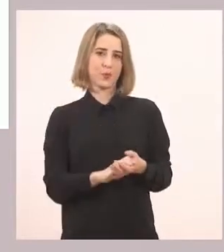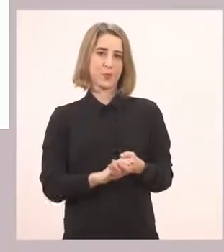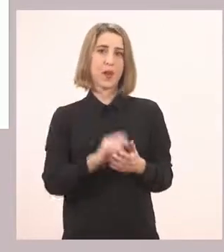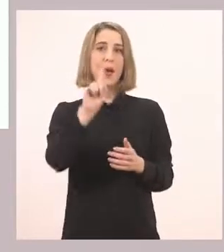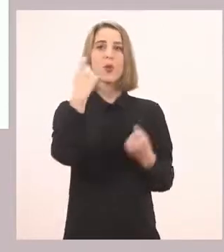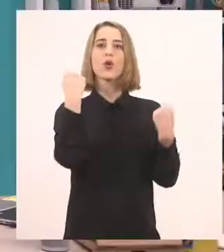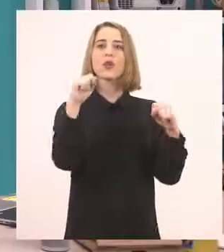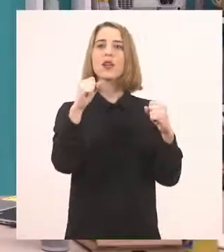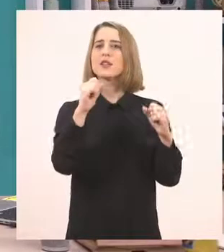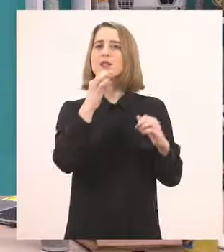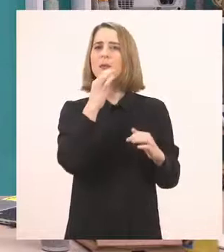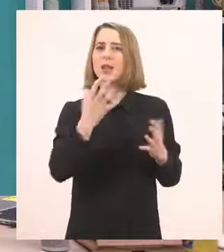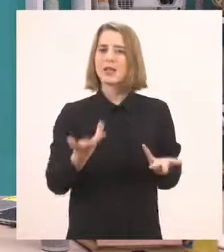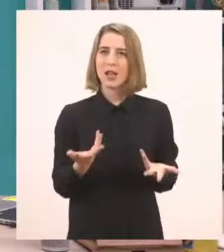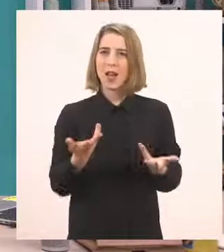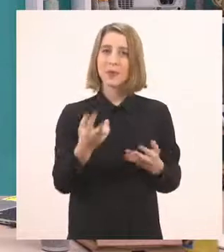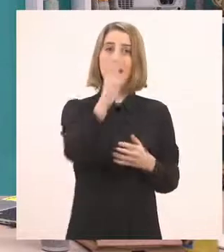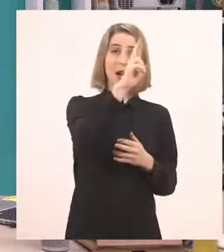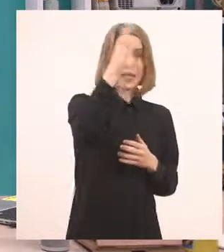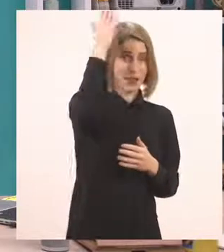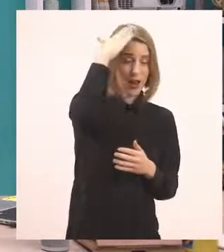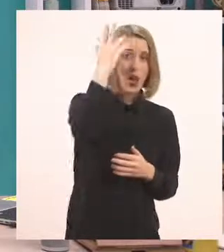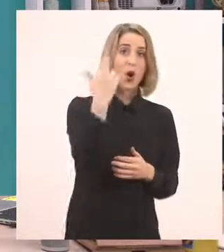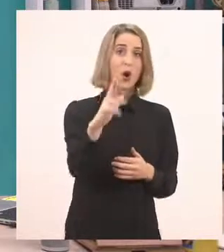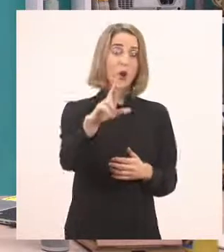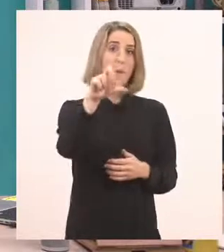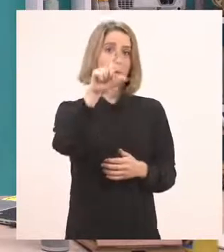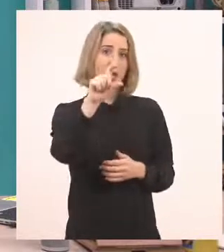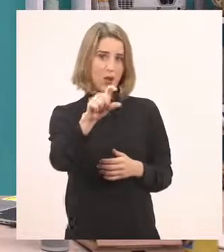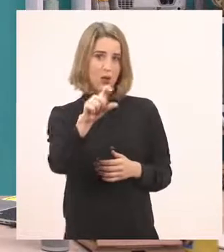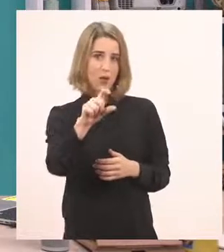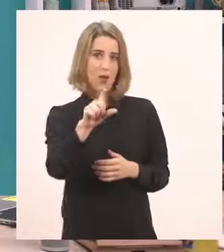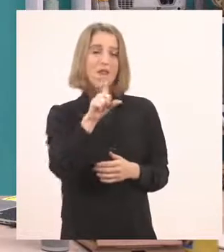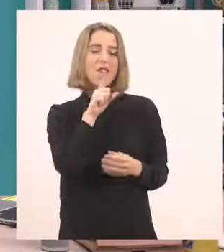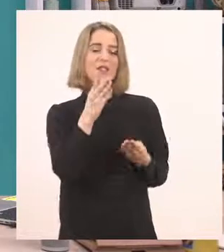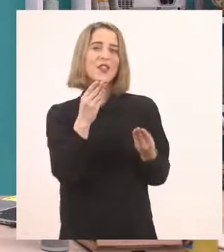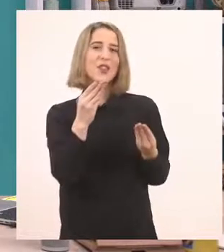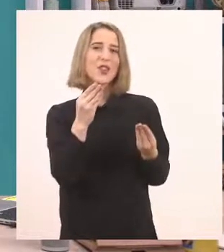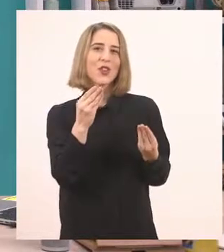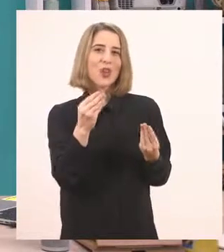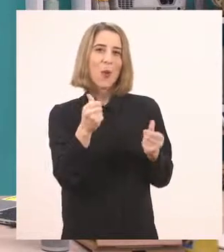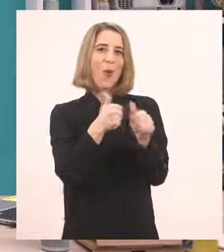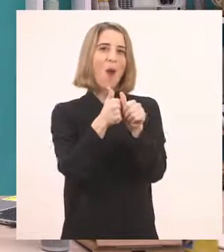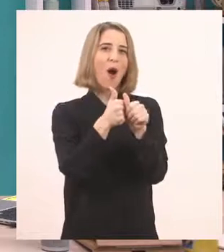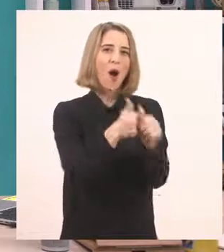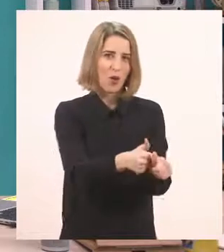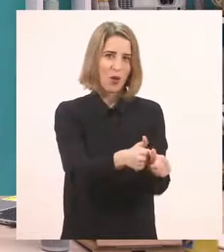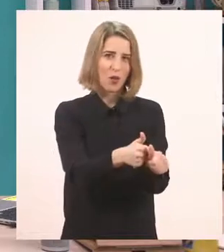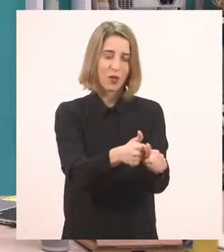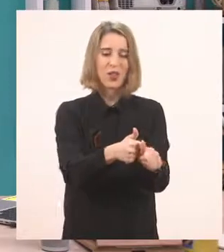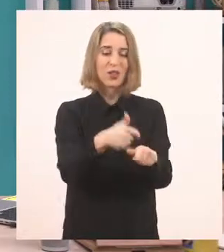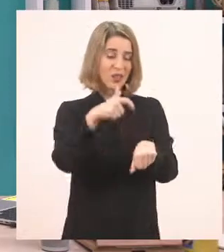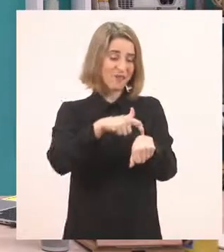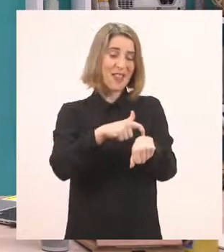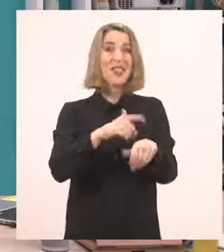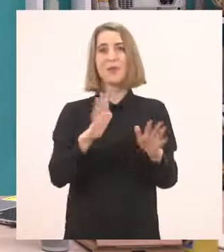άσκηση μας λέει. Γράψε ρ κεφαλαίο και ρ μικρό όπως εγώ. Επειδή δεν έχουμε πολύ χρόνο να το κάνουμε τώρα μαζί, θα το κάνατε μετά του